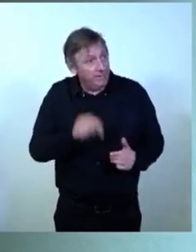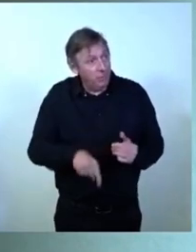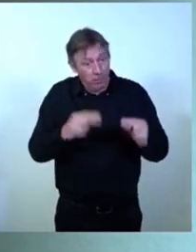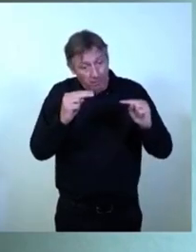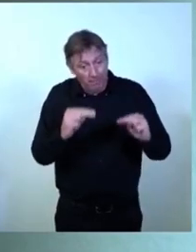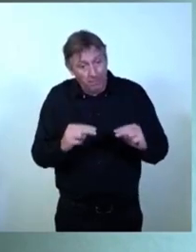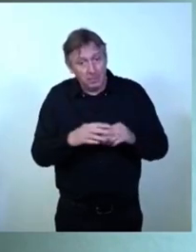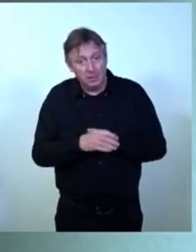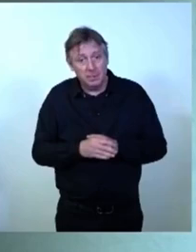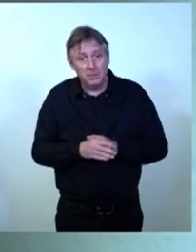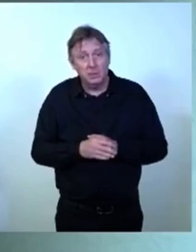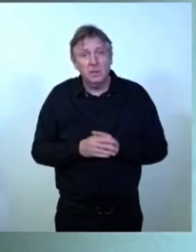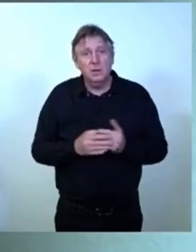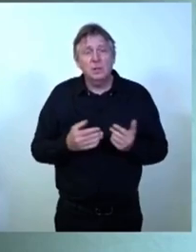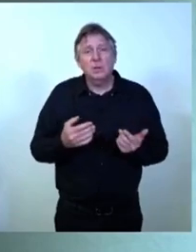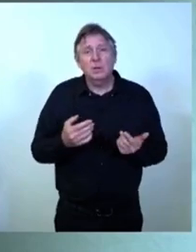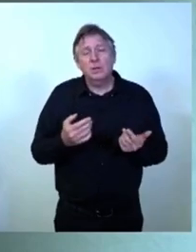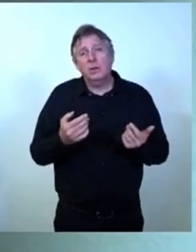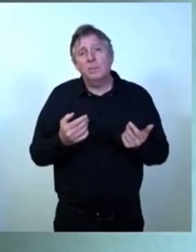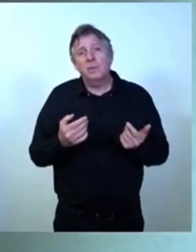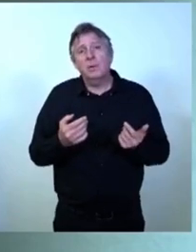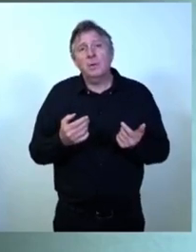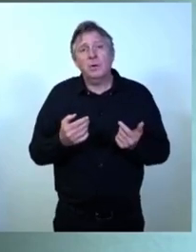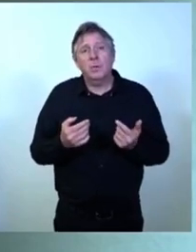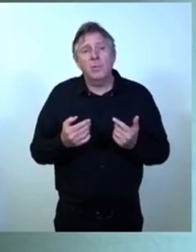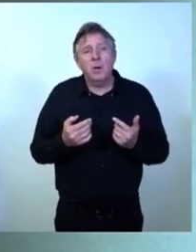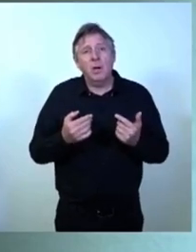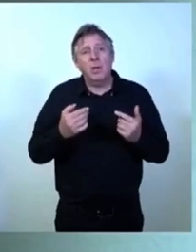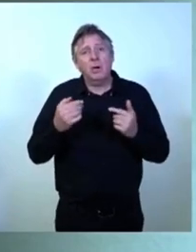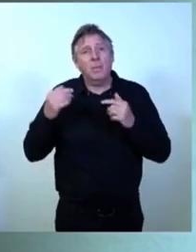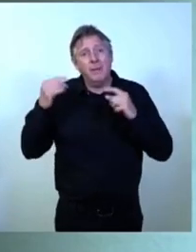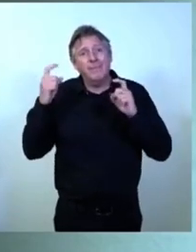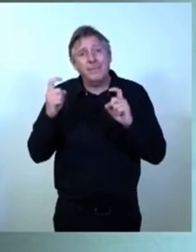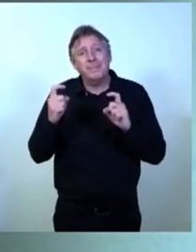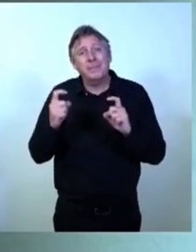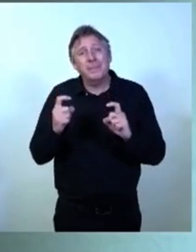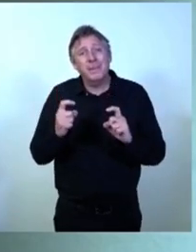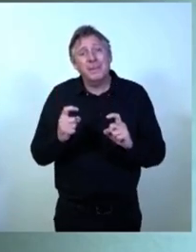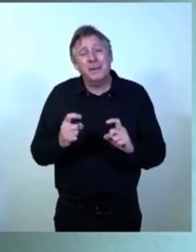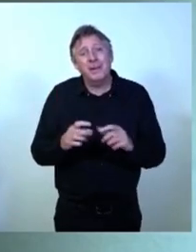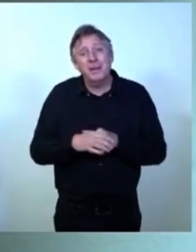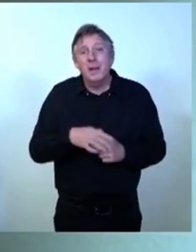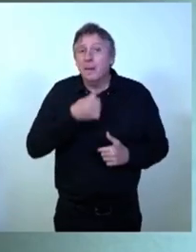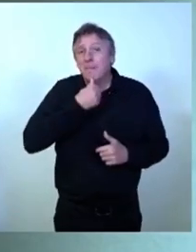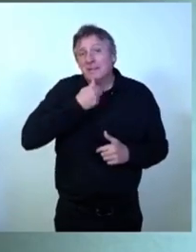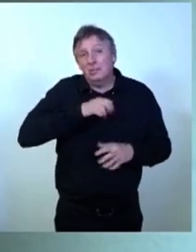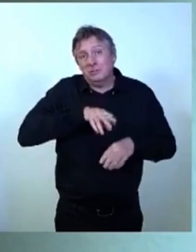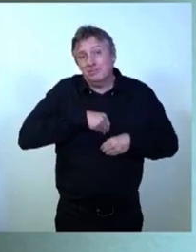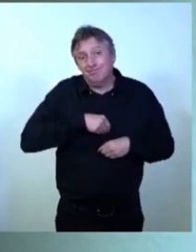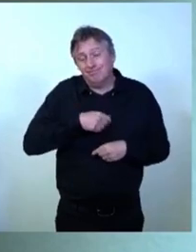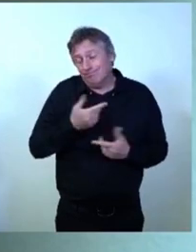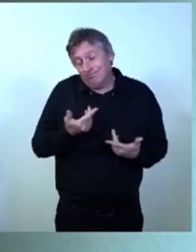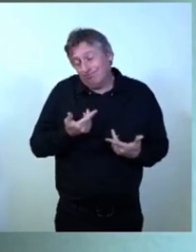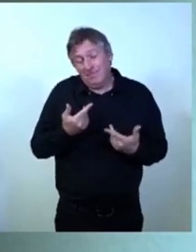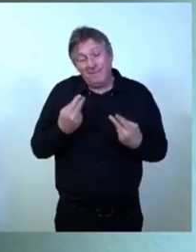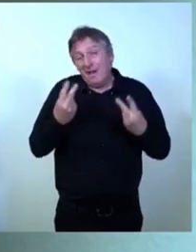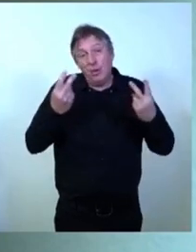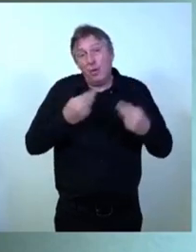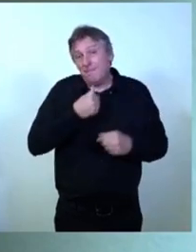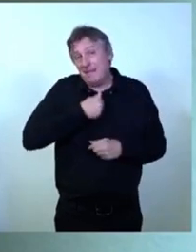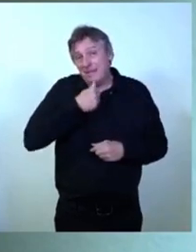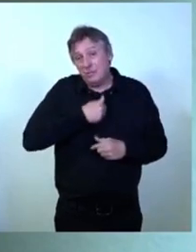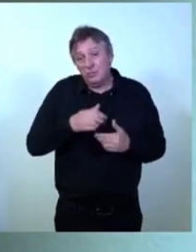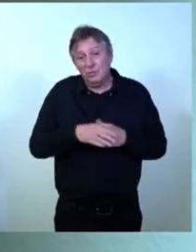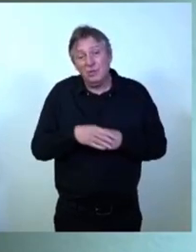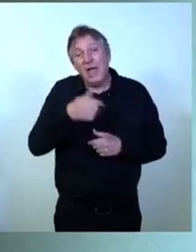décrue aurait pu paraître longue, mais la patience est aussi une vertu. Et en baissant